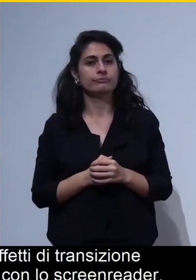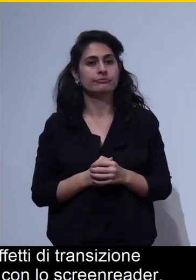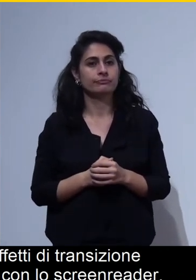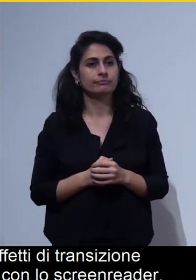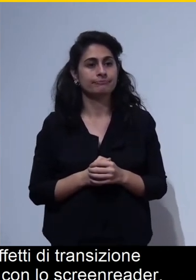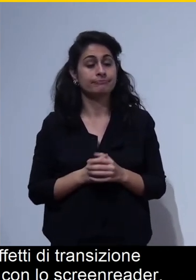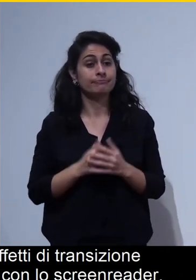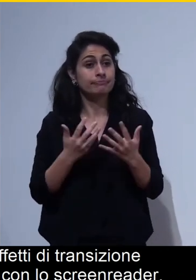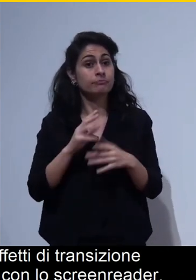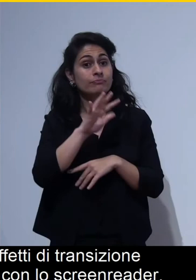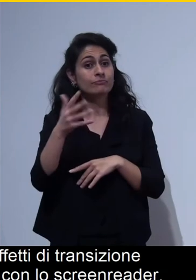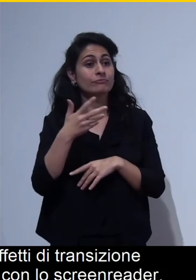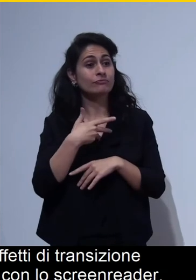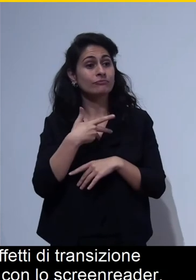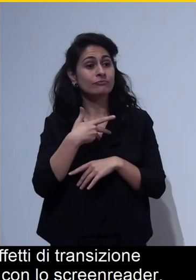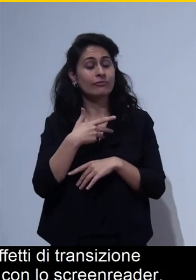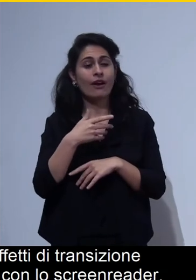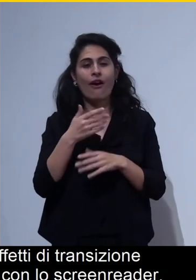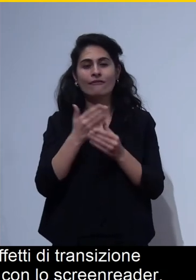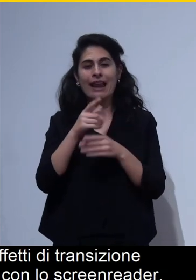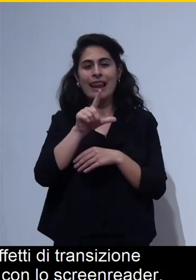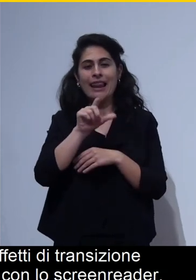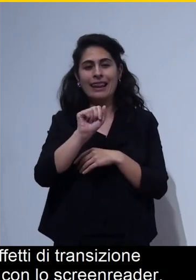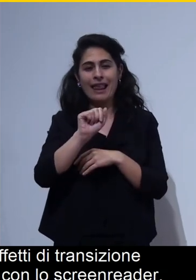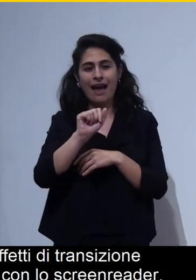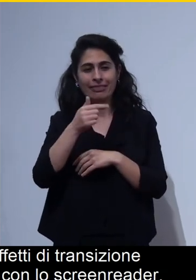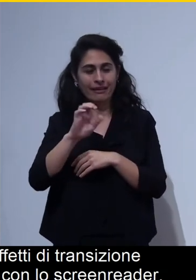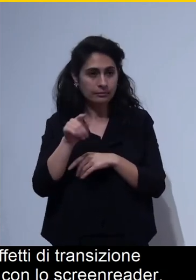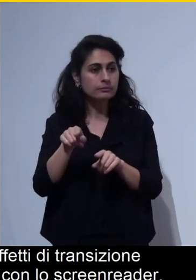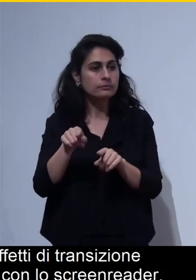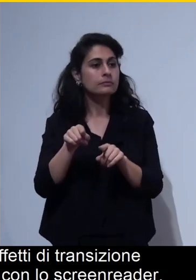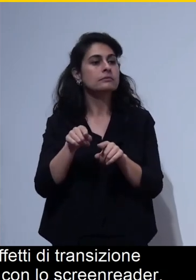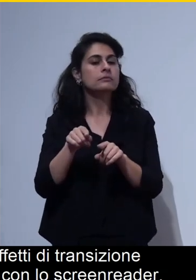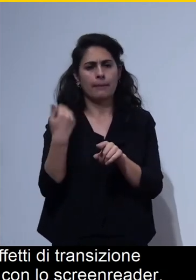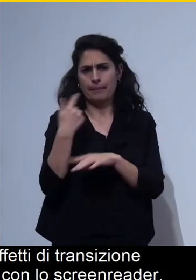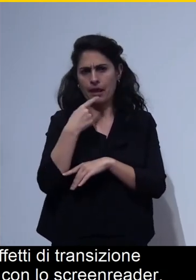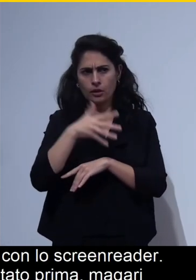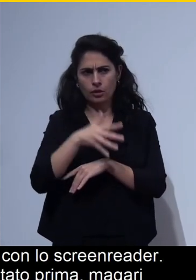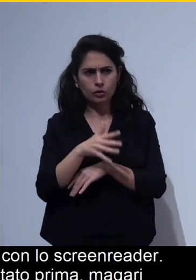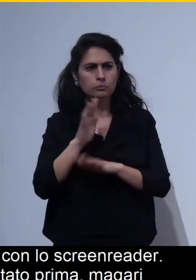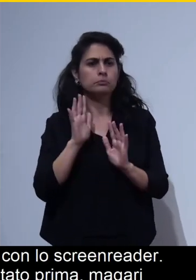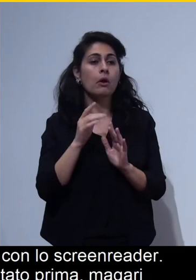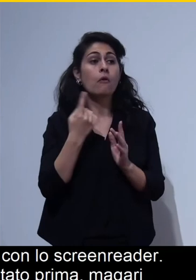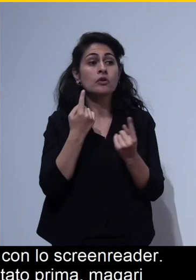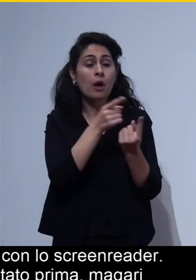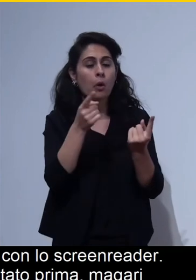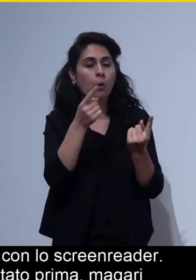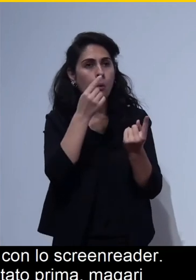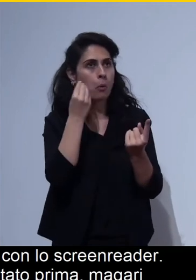file latex che abbiamo citato prima, magari qualcuno si chiede l'importanza di